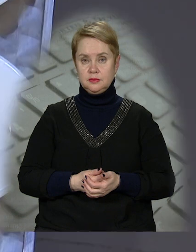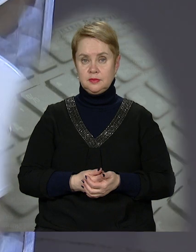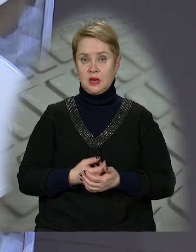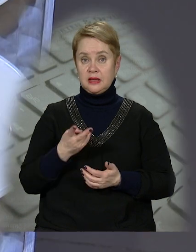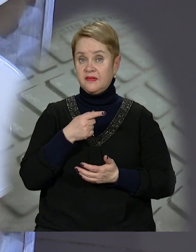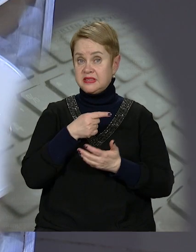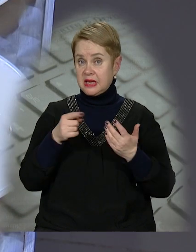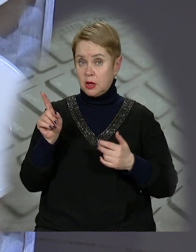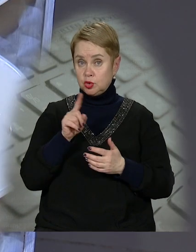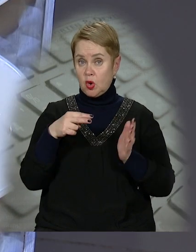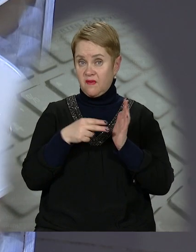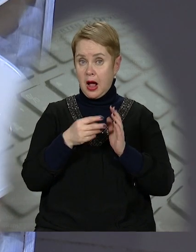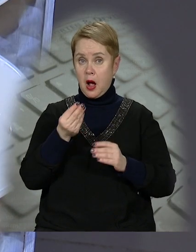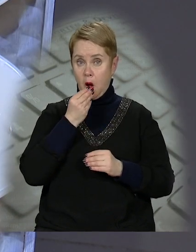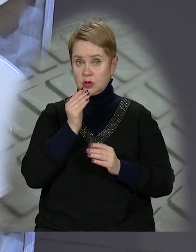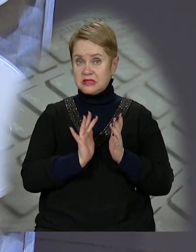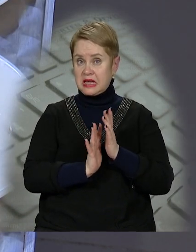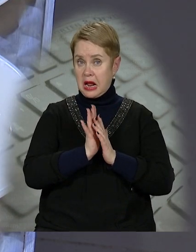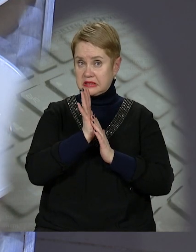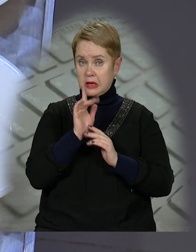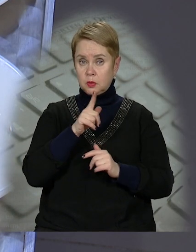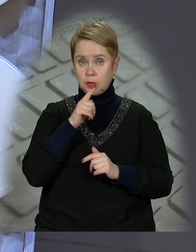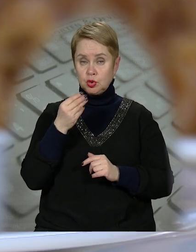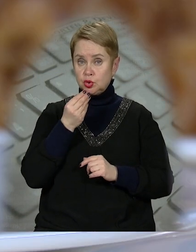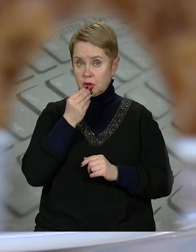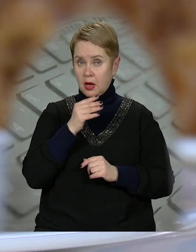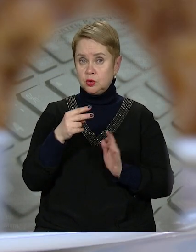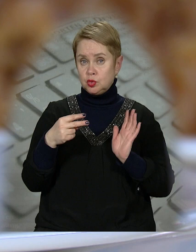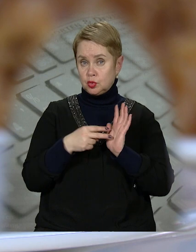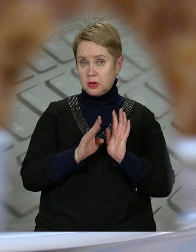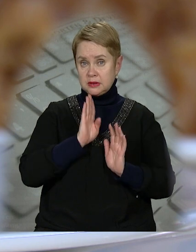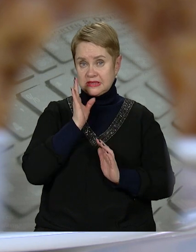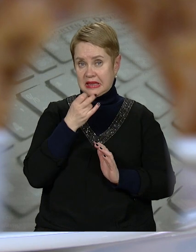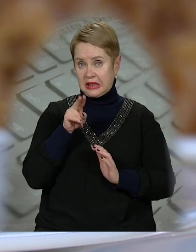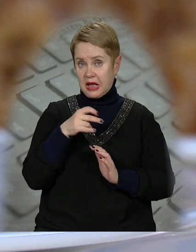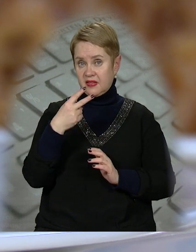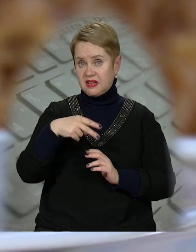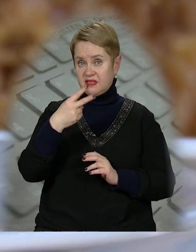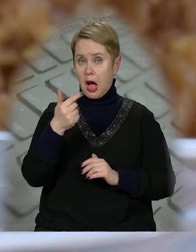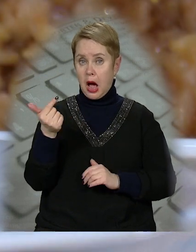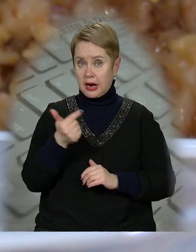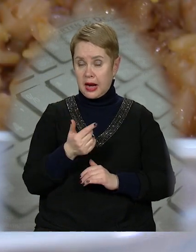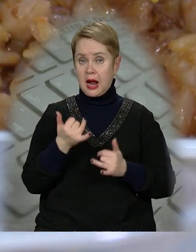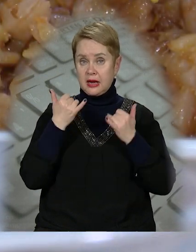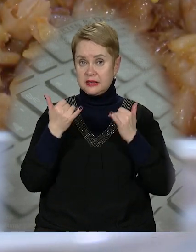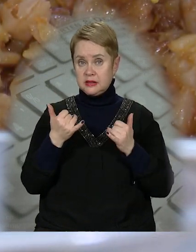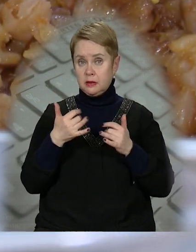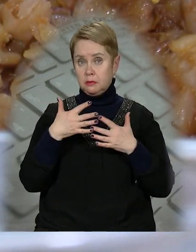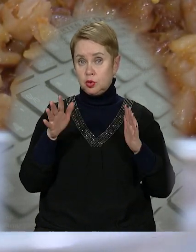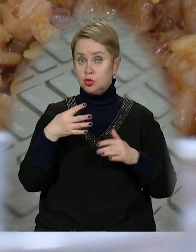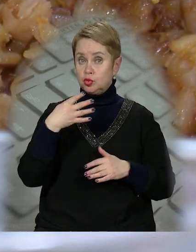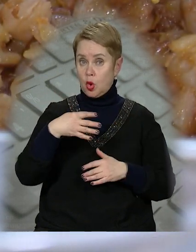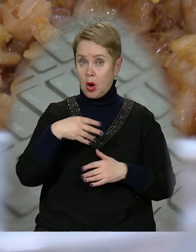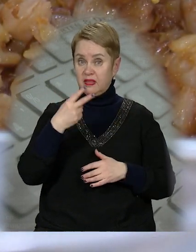Слід відзначити, що вартість харчування зросла. Торік шкільний сніданок коштував близько 22 гривень, а зараз